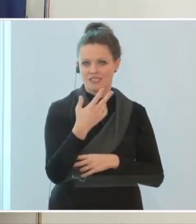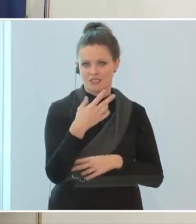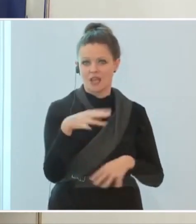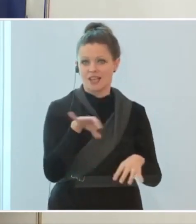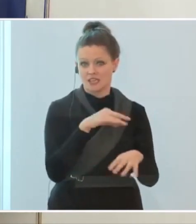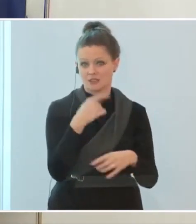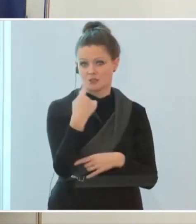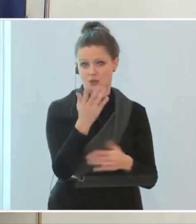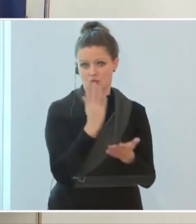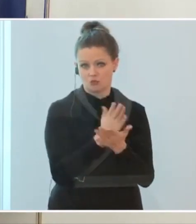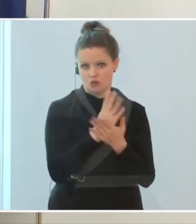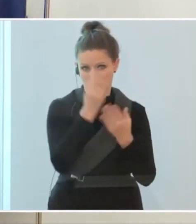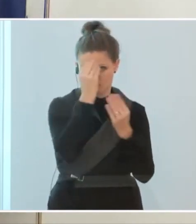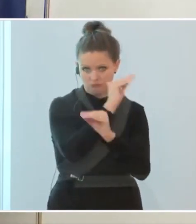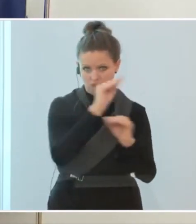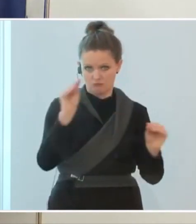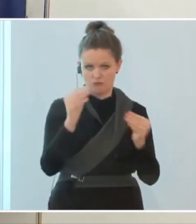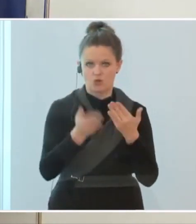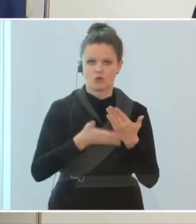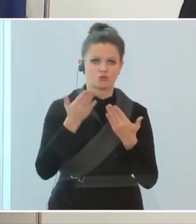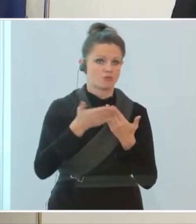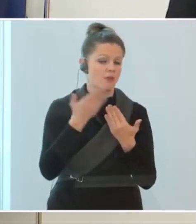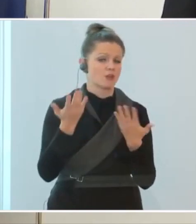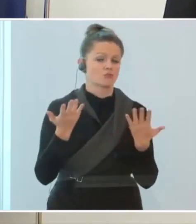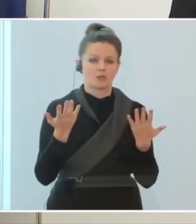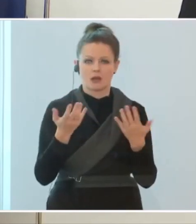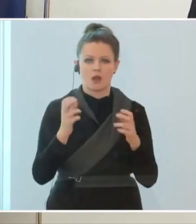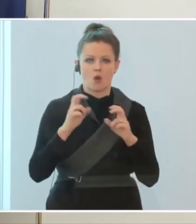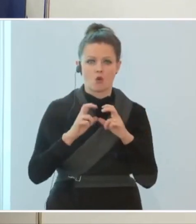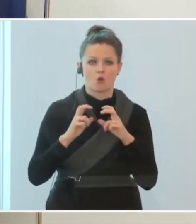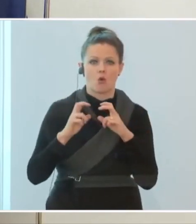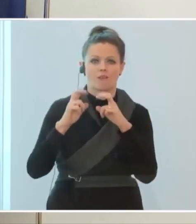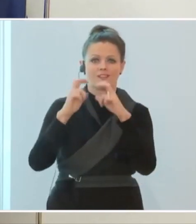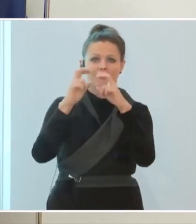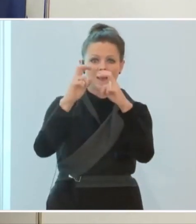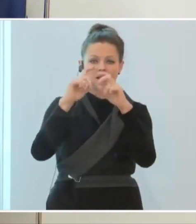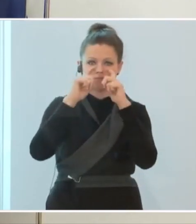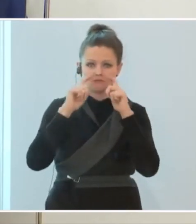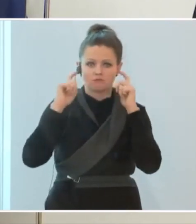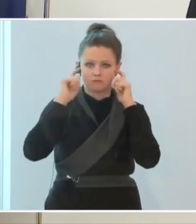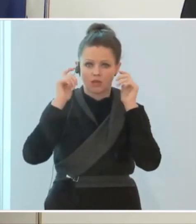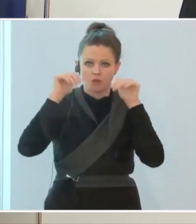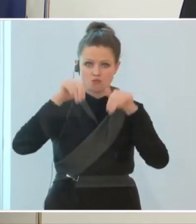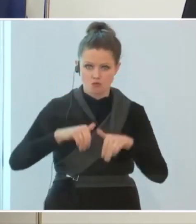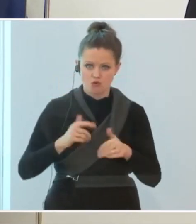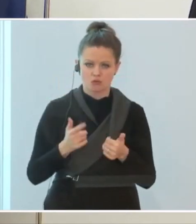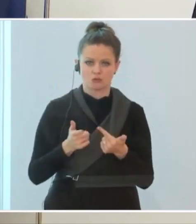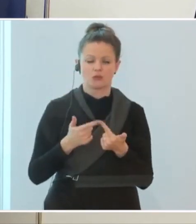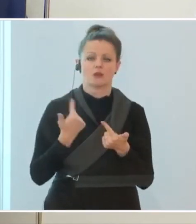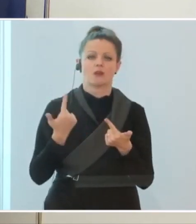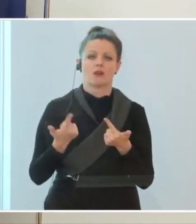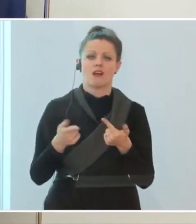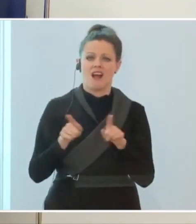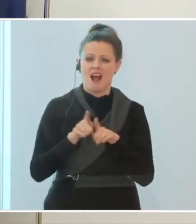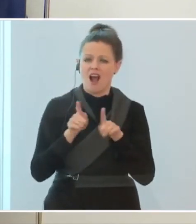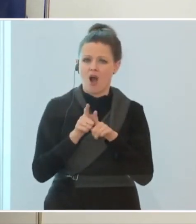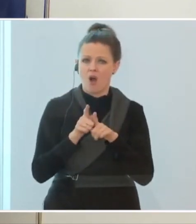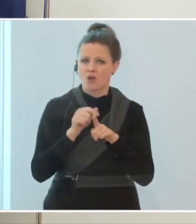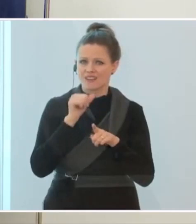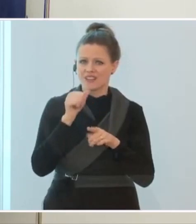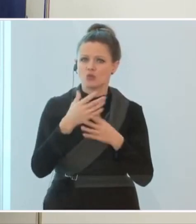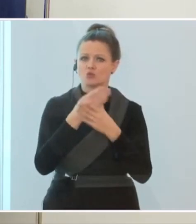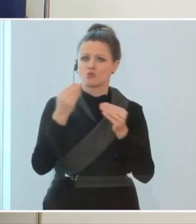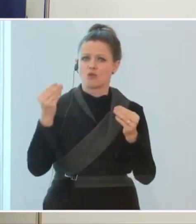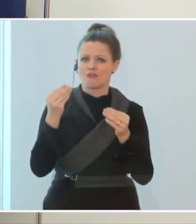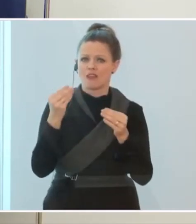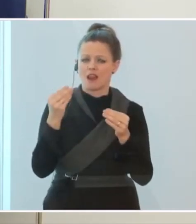ja schon erwähnt. Das beginnt zum Beispiel damit, dass man in der Gondel Maske tragen muss, dass hier eine gewisse Ausdünnung vorgenommen werden